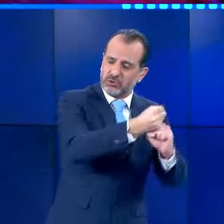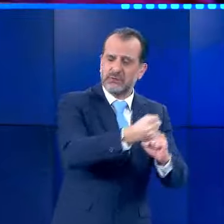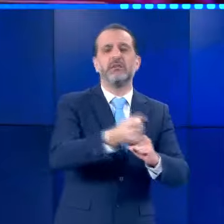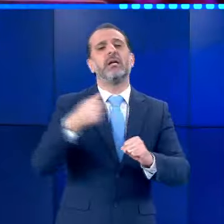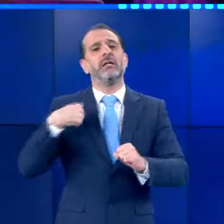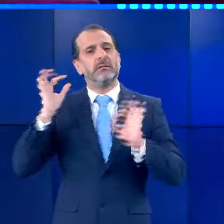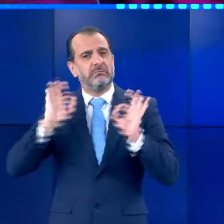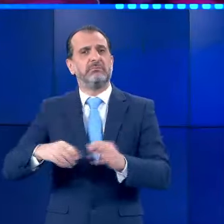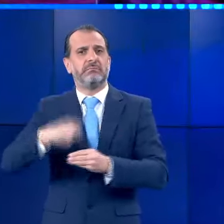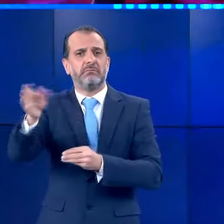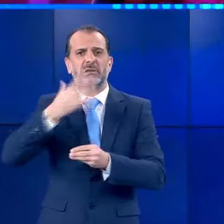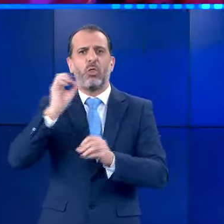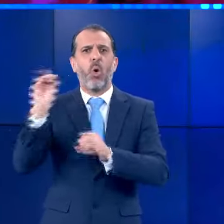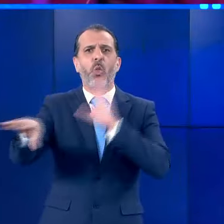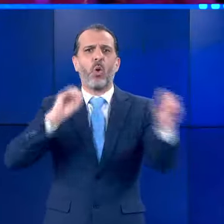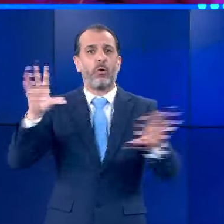ετοιμάτων του Τραμπ.